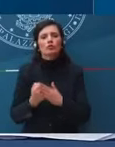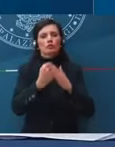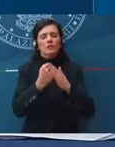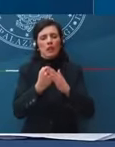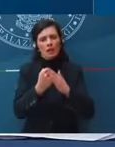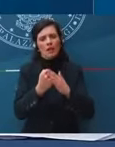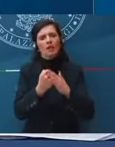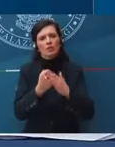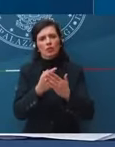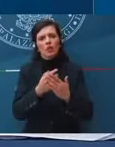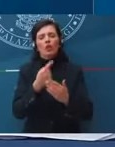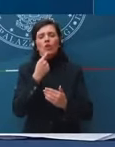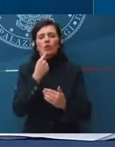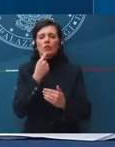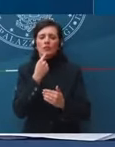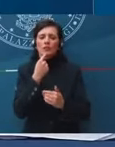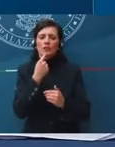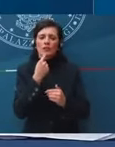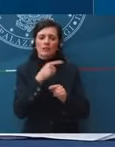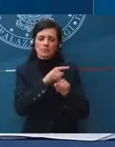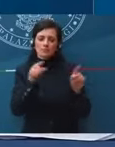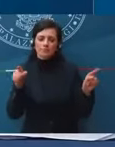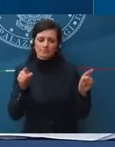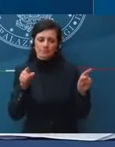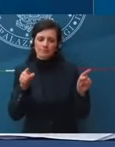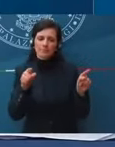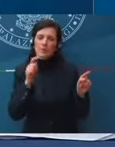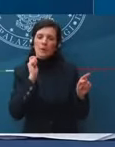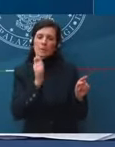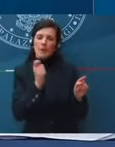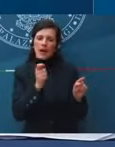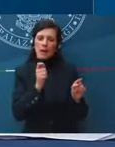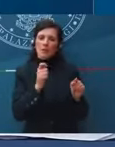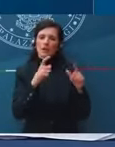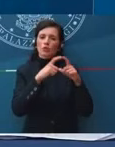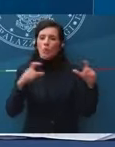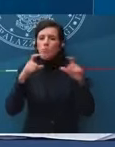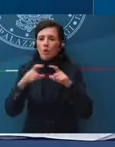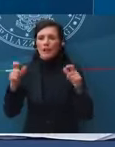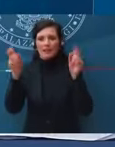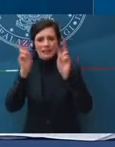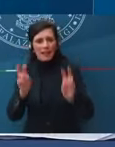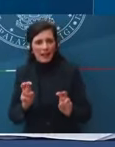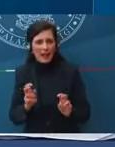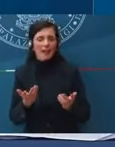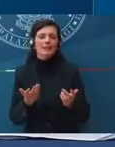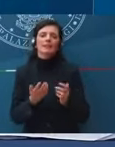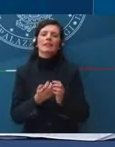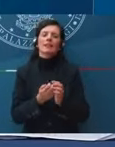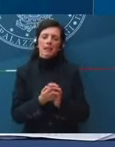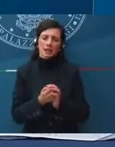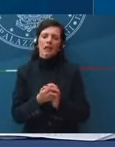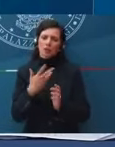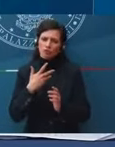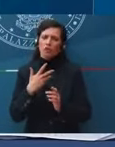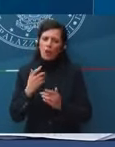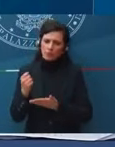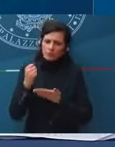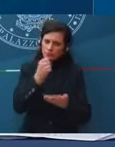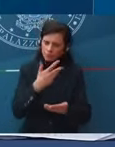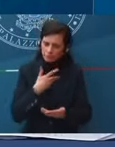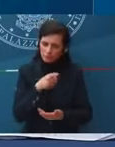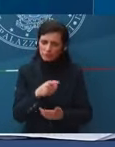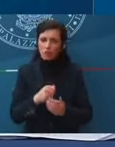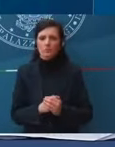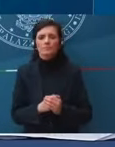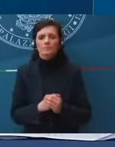diciamo, ai soggetti economici per il pagamento delle bollette elettriche, sono oggetto